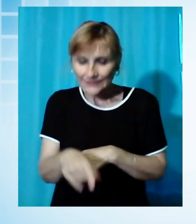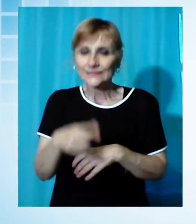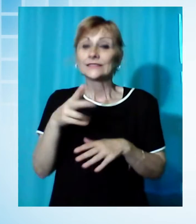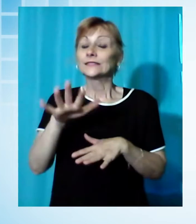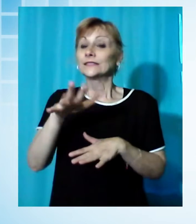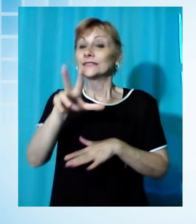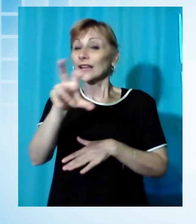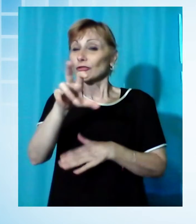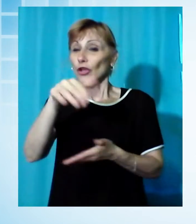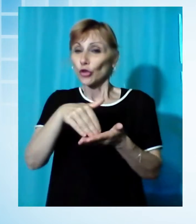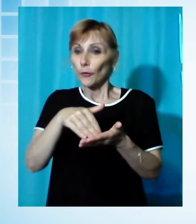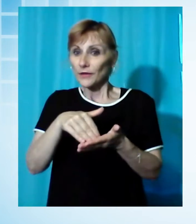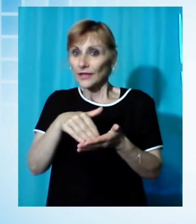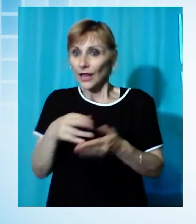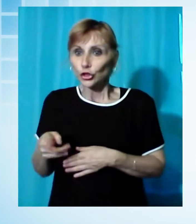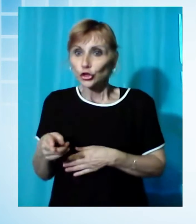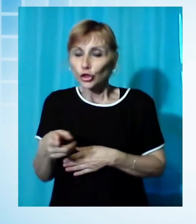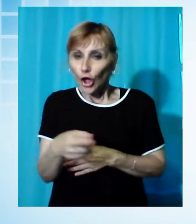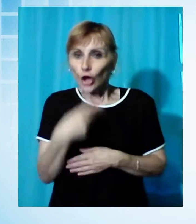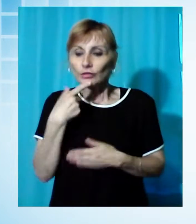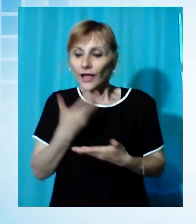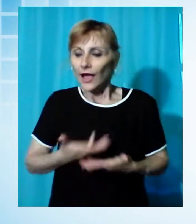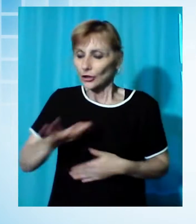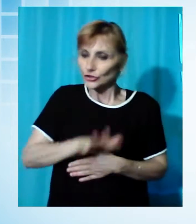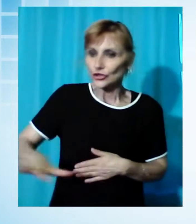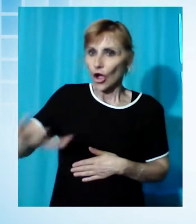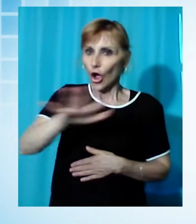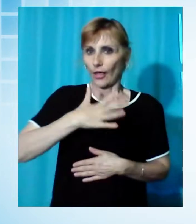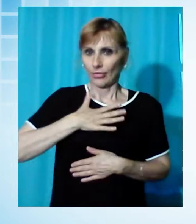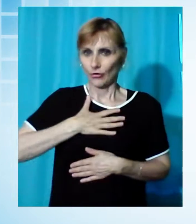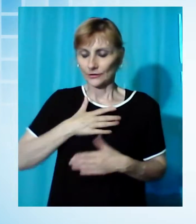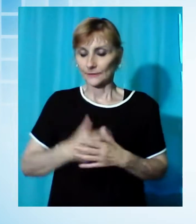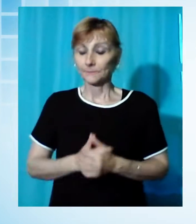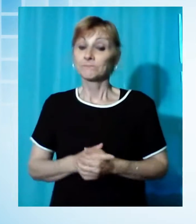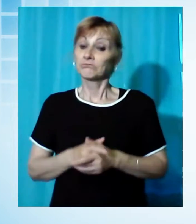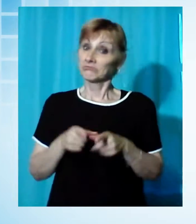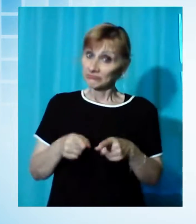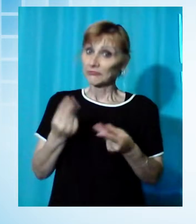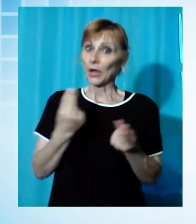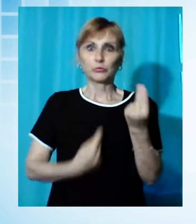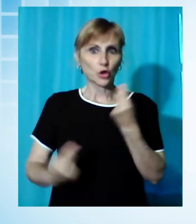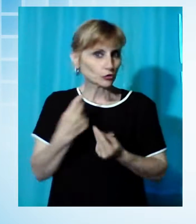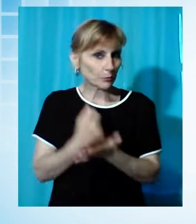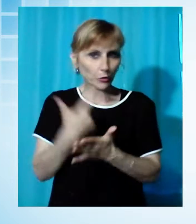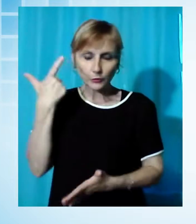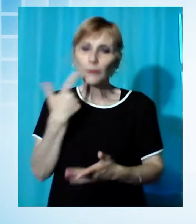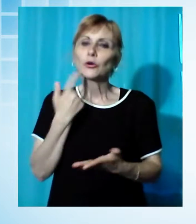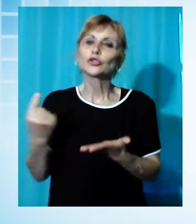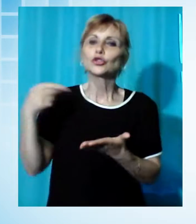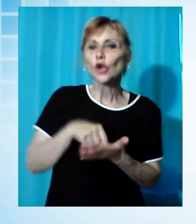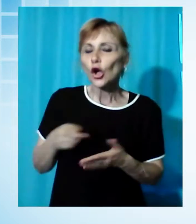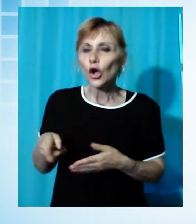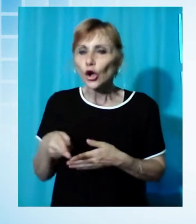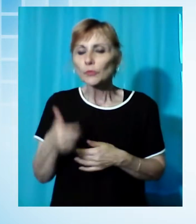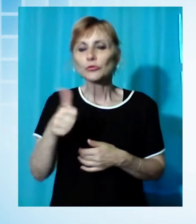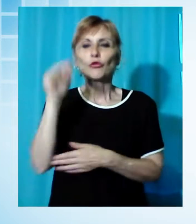avannotti di trota mediterranea. Il progetto è importante non solo per il ripopolamento attuale ma anche perché nel corso dei prossimi